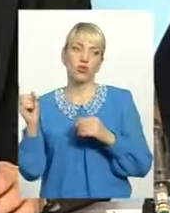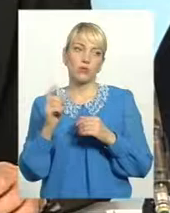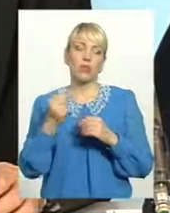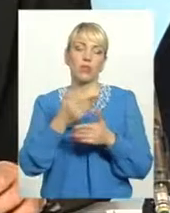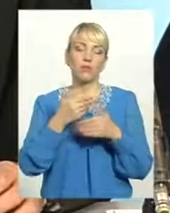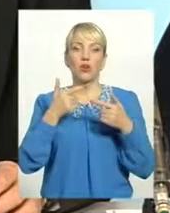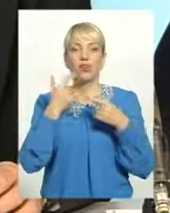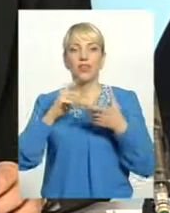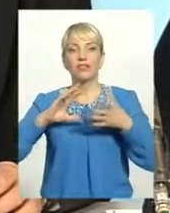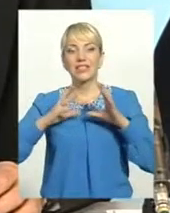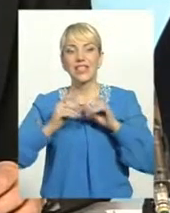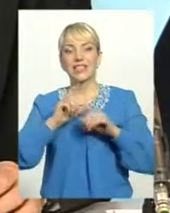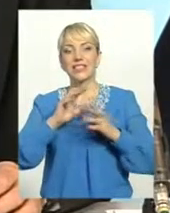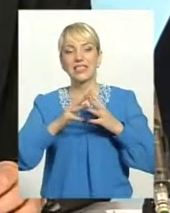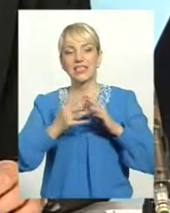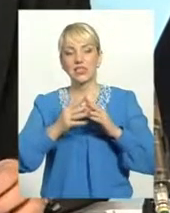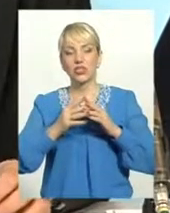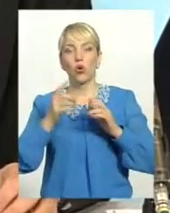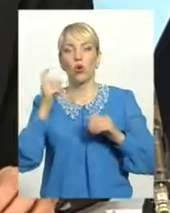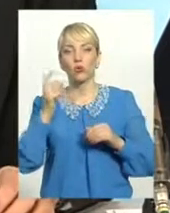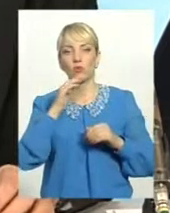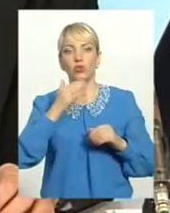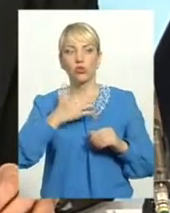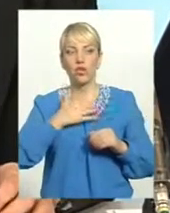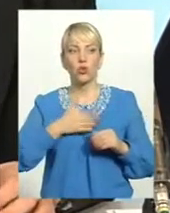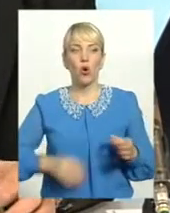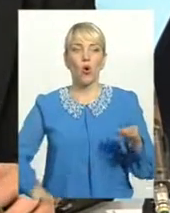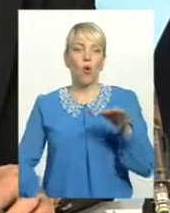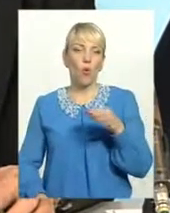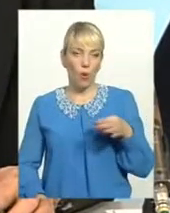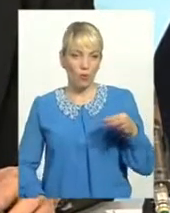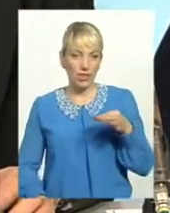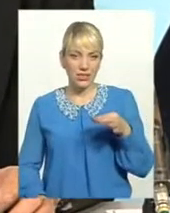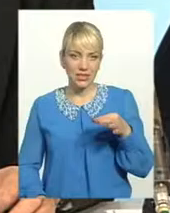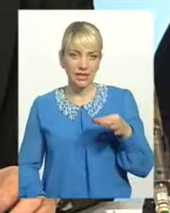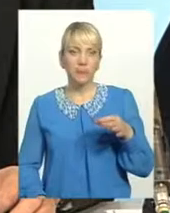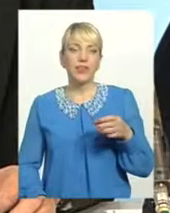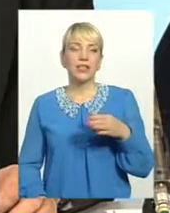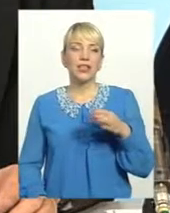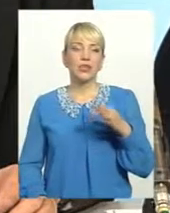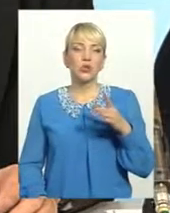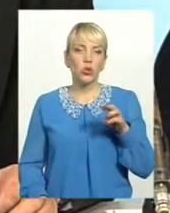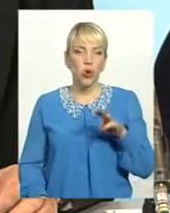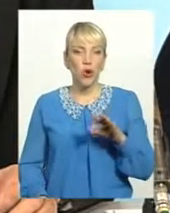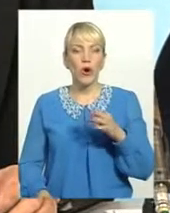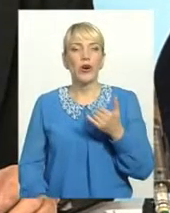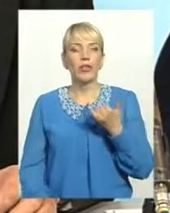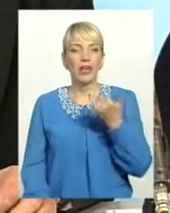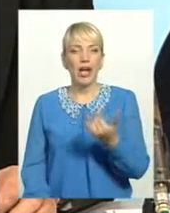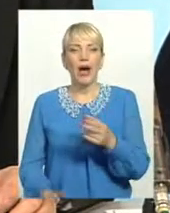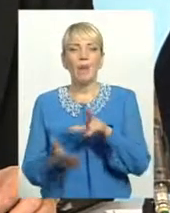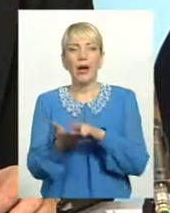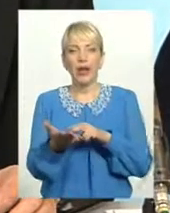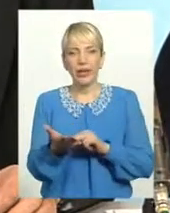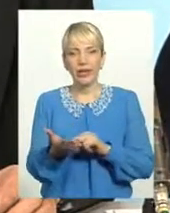взагалі за сільсько-господарську нашу область, за галузь сільського господарства. Так, для прикладу, у 2000